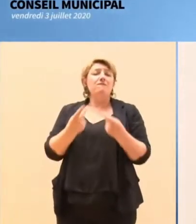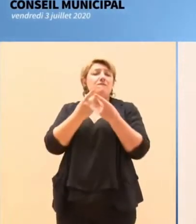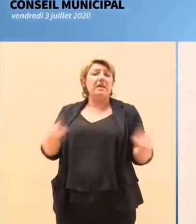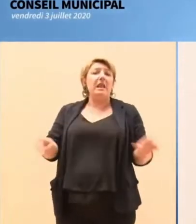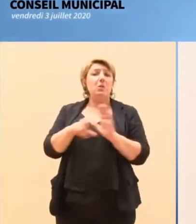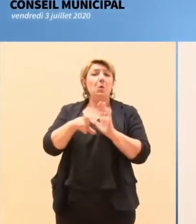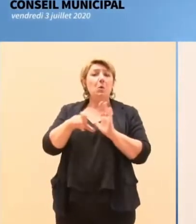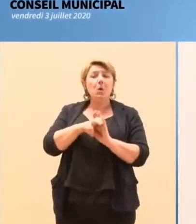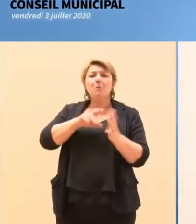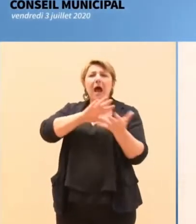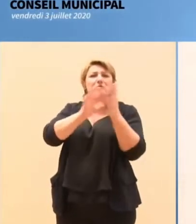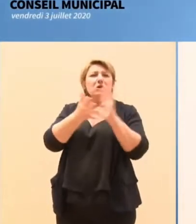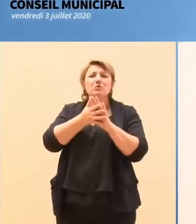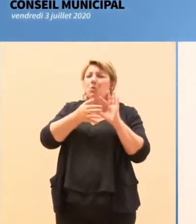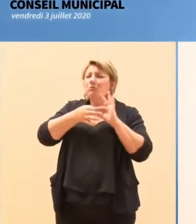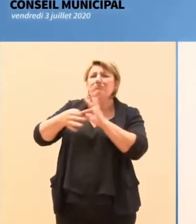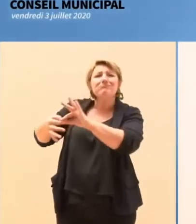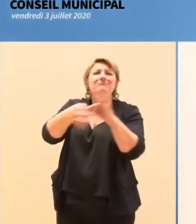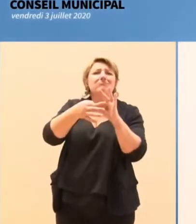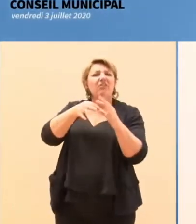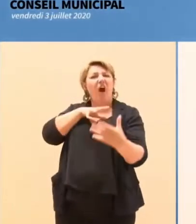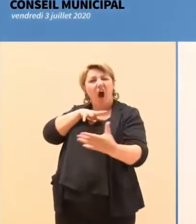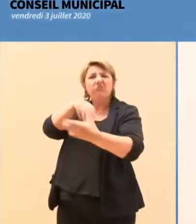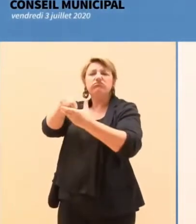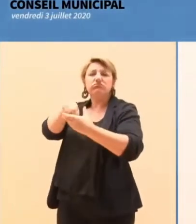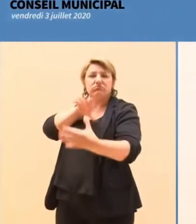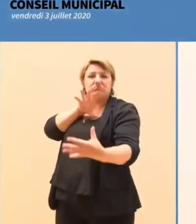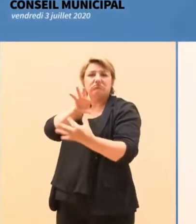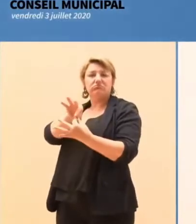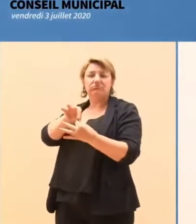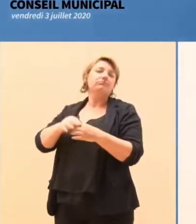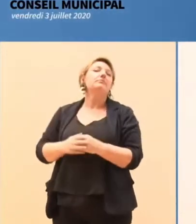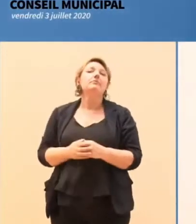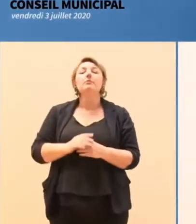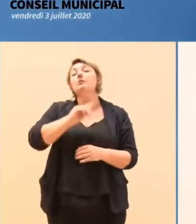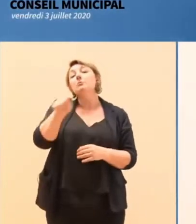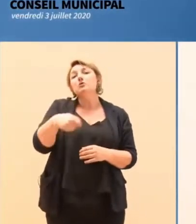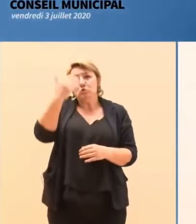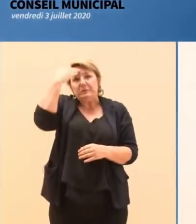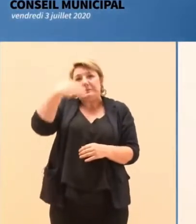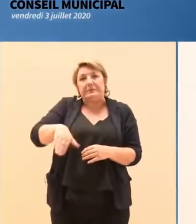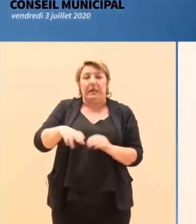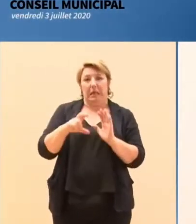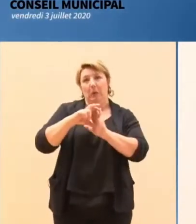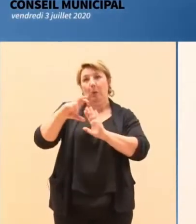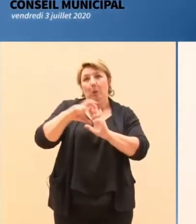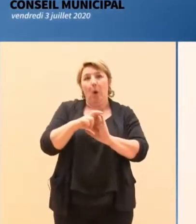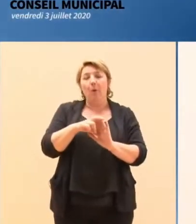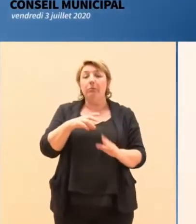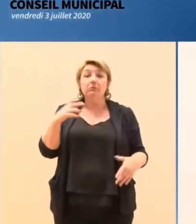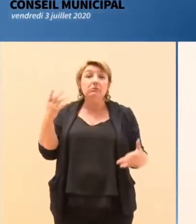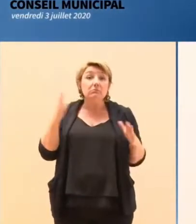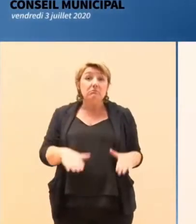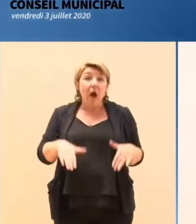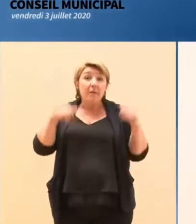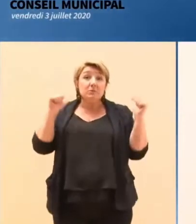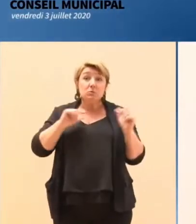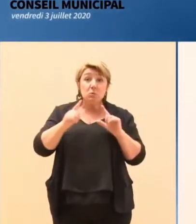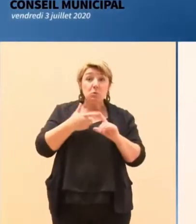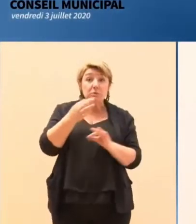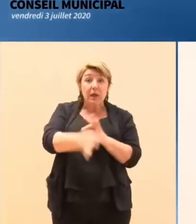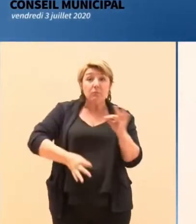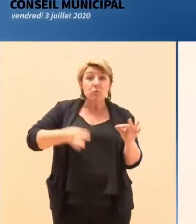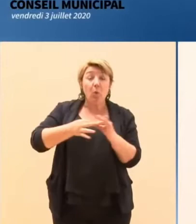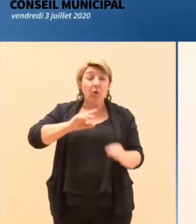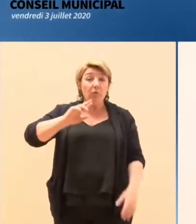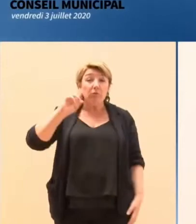toutes ses forces vives. C'est une banalité que de rappeler que Grenoble a été victime d'une abstention record au second tour